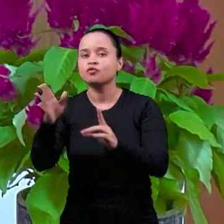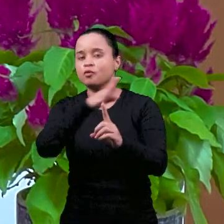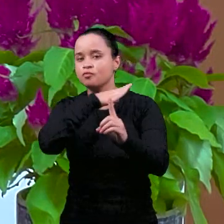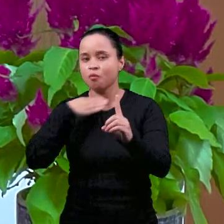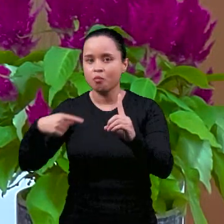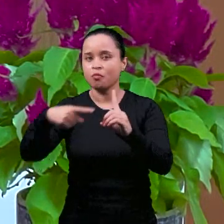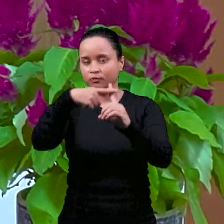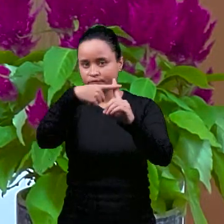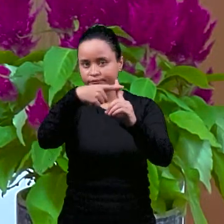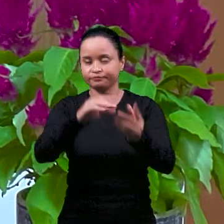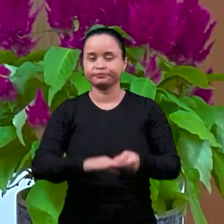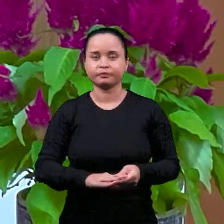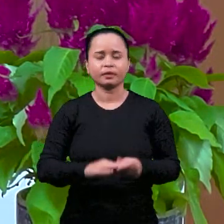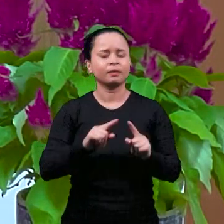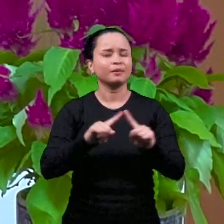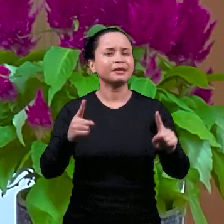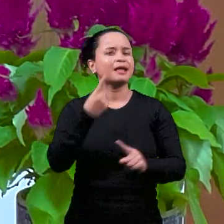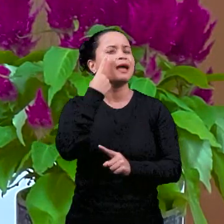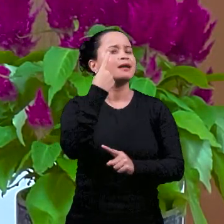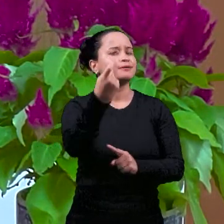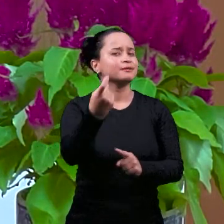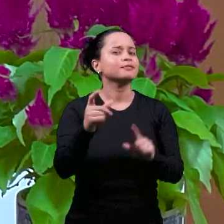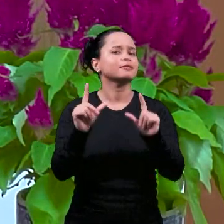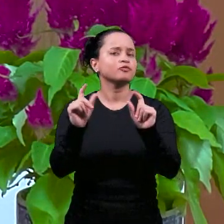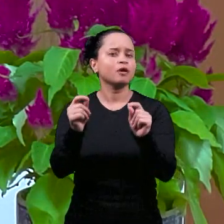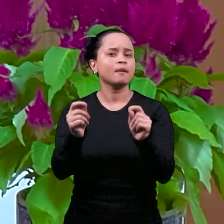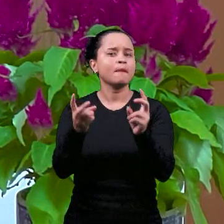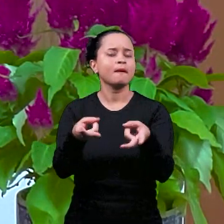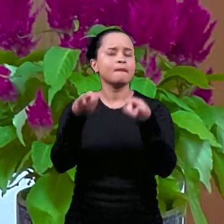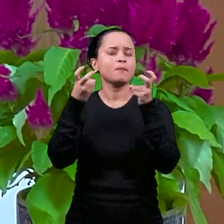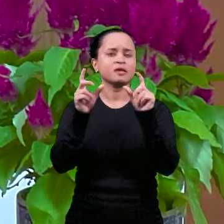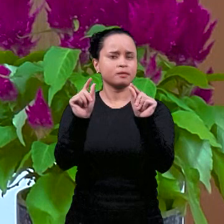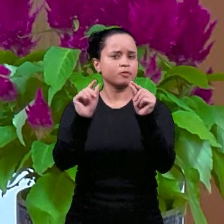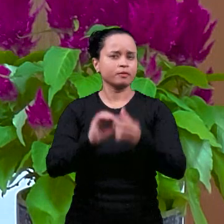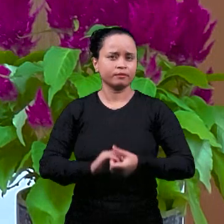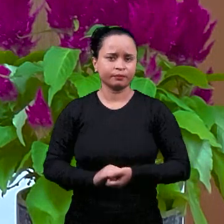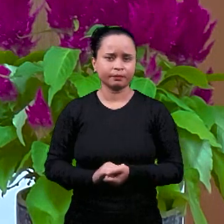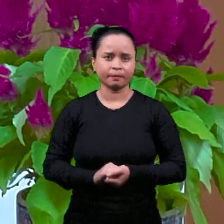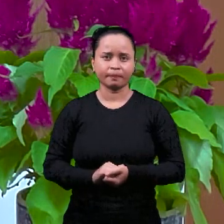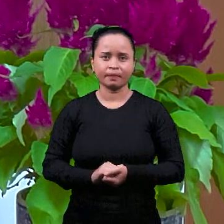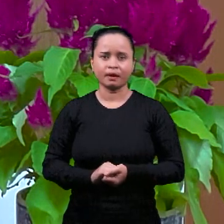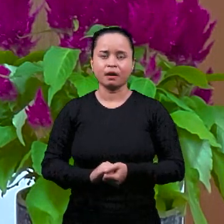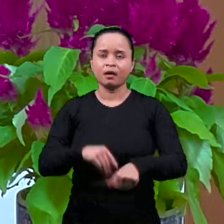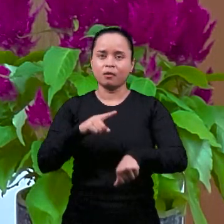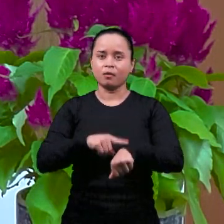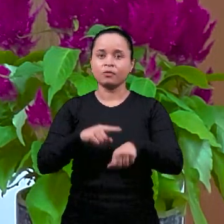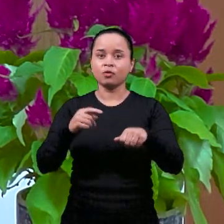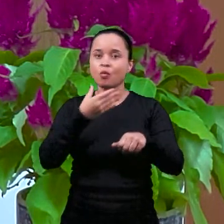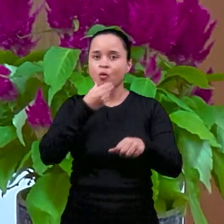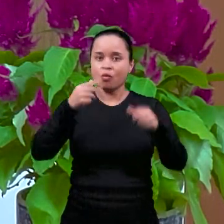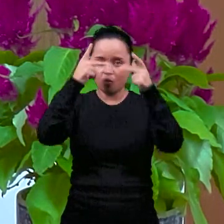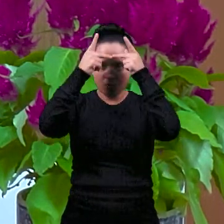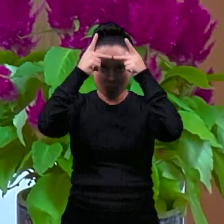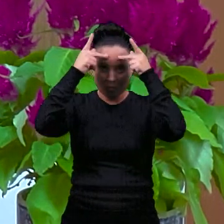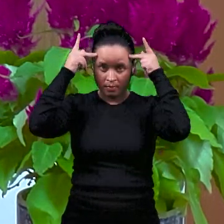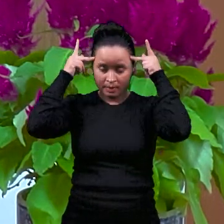важно заметить ту деталь, что когда Пилат омыл руки свои,